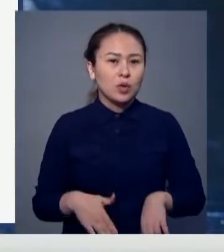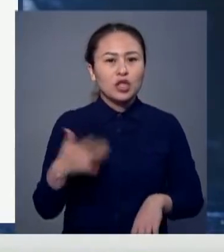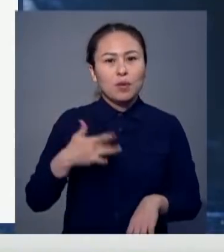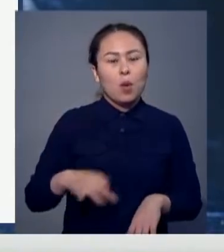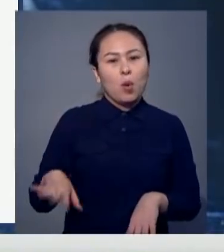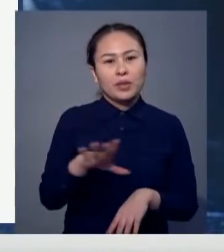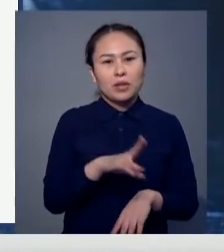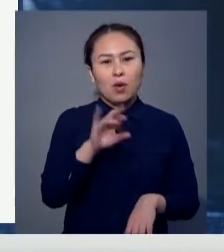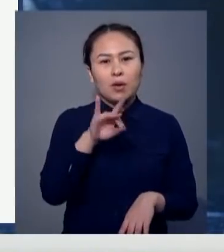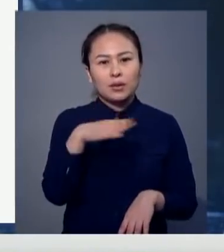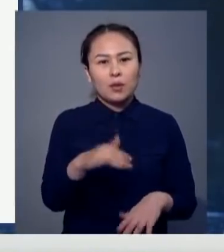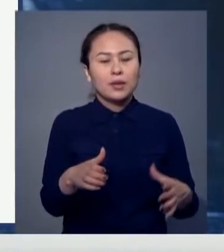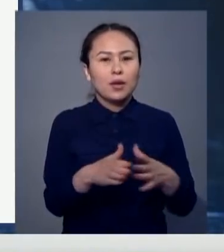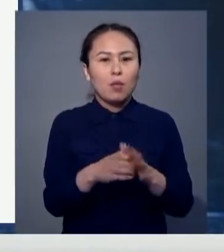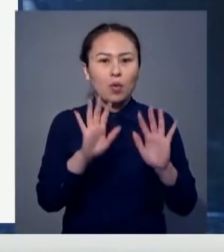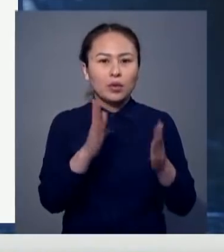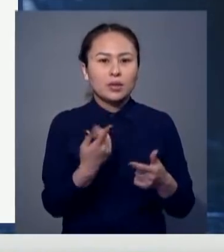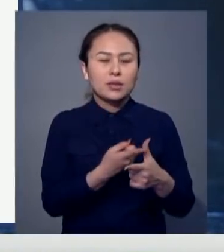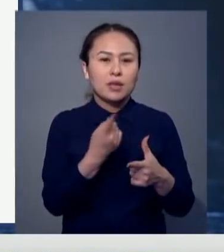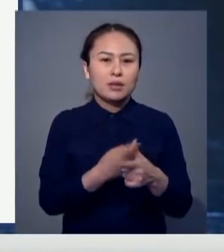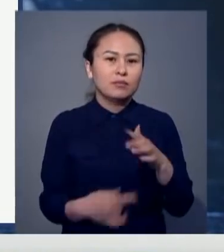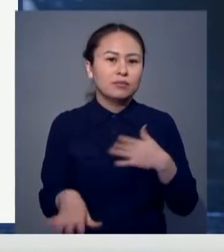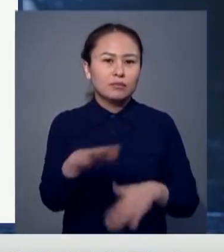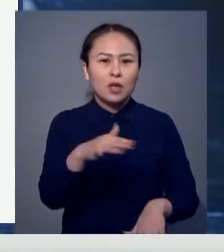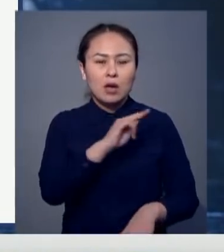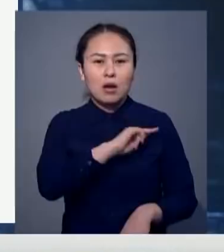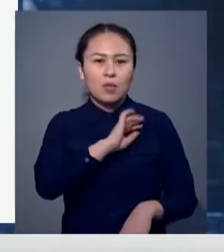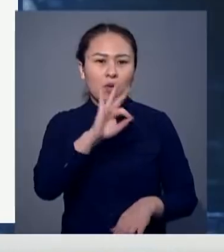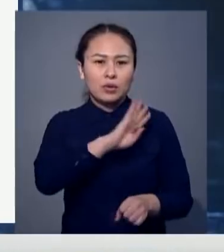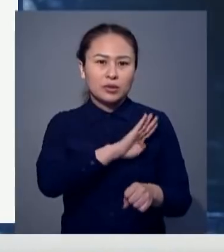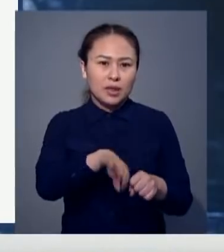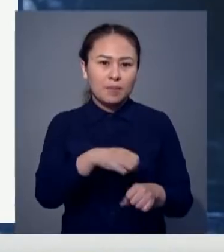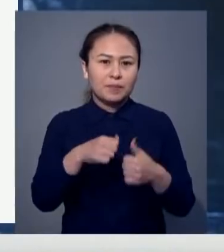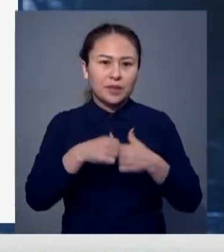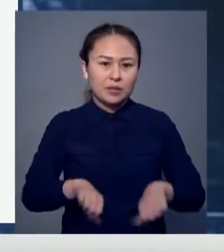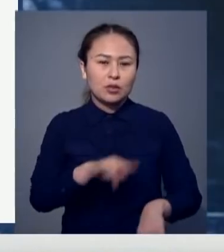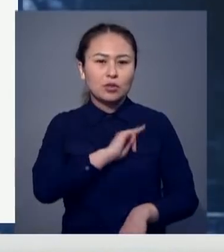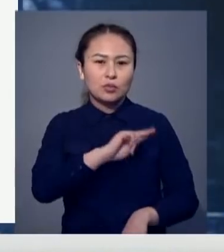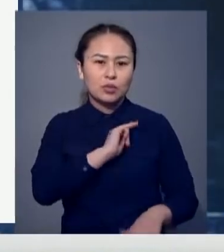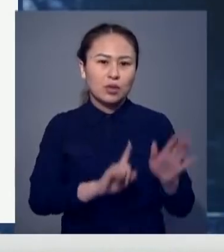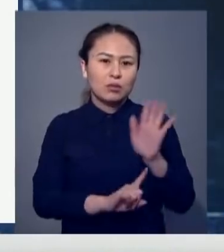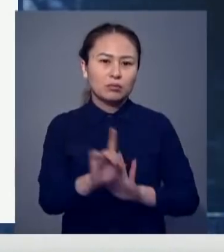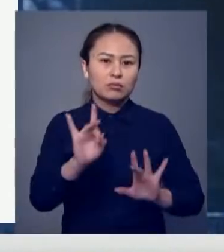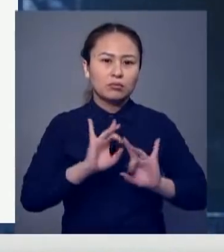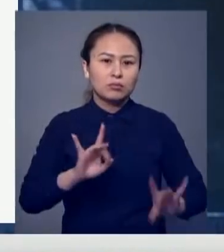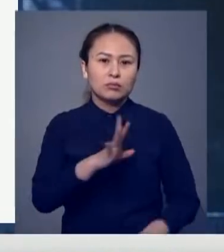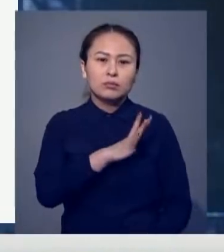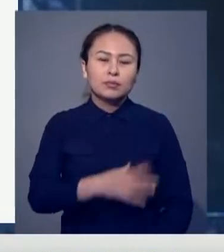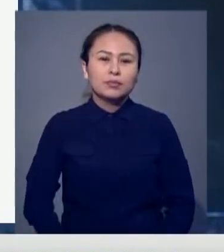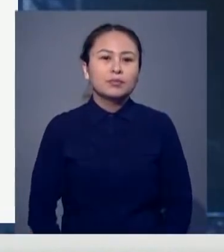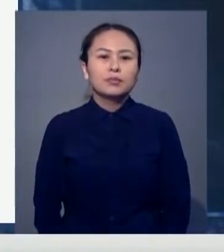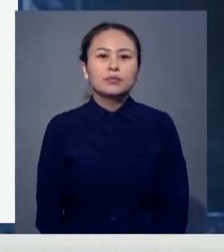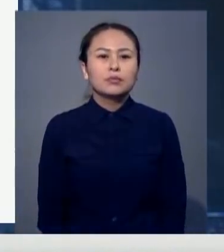Құрдай ауданда болған ұқұйғаның салдарын жойы жөндегі үкметтік комиссияның жұмысары байындалды.